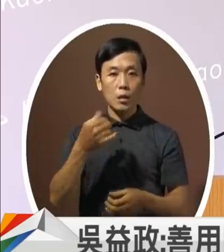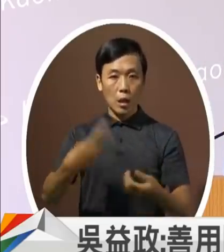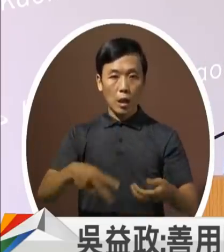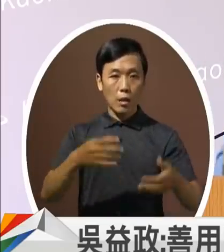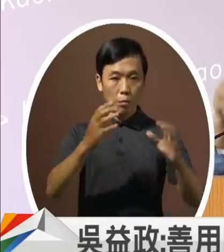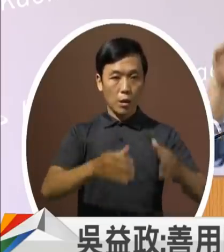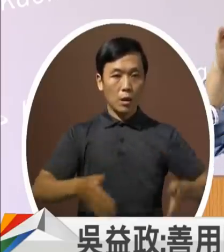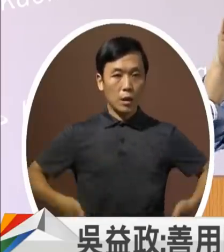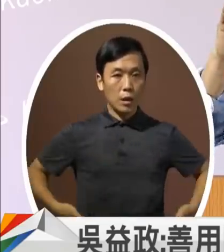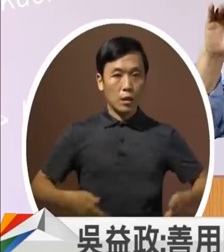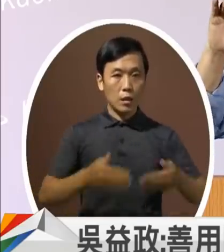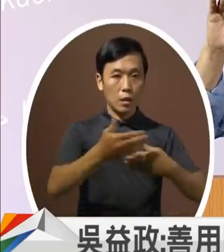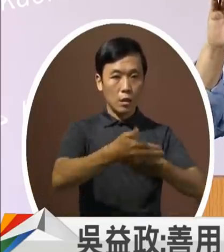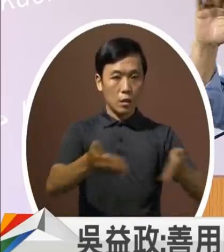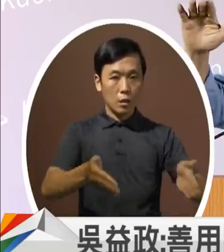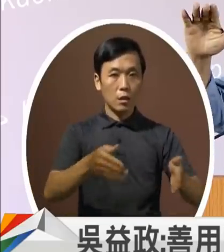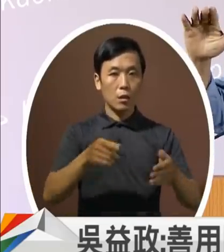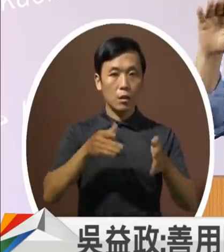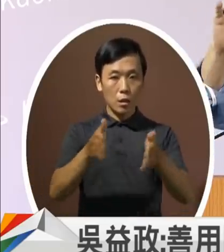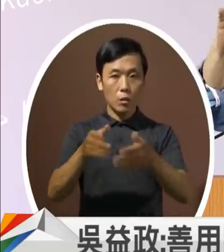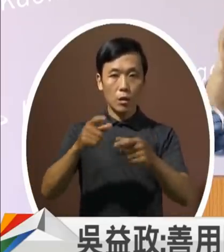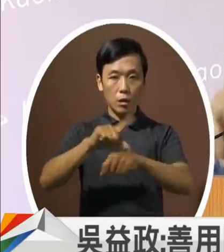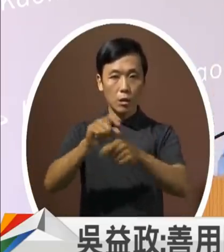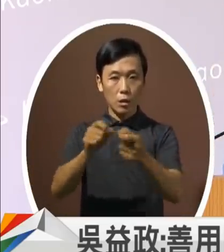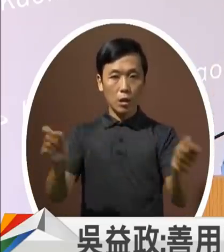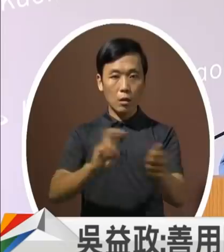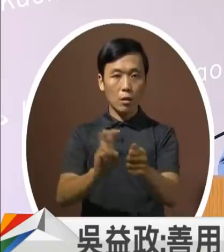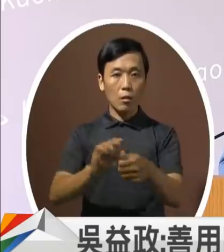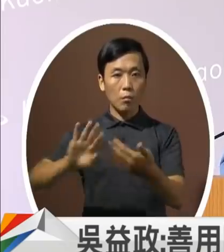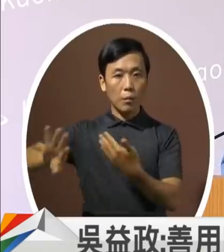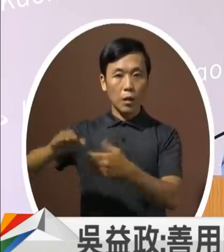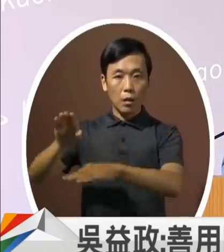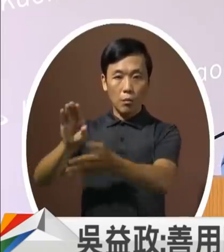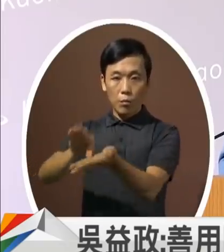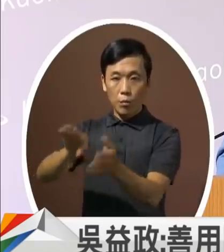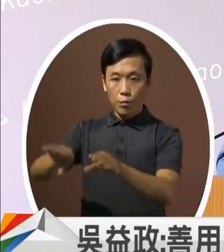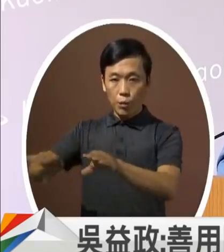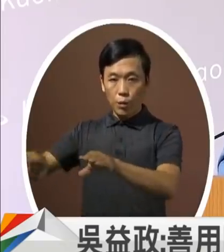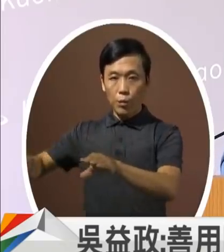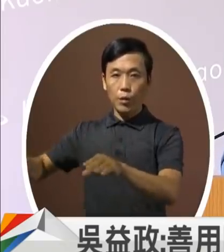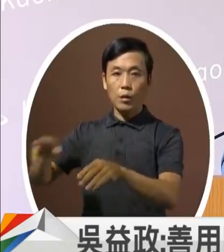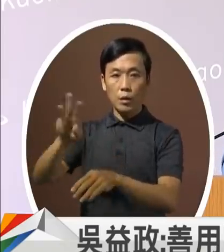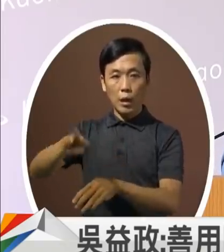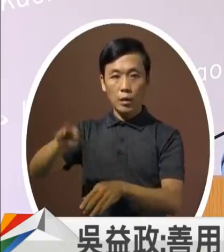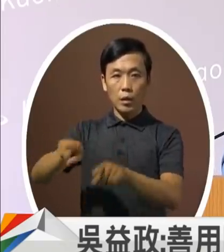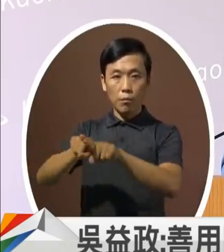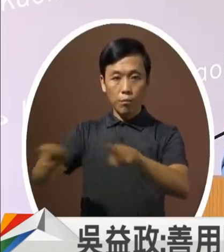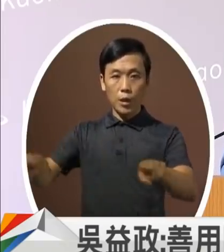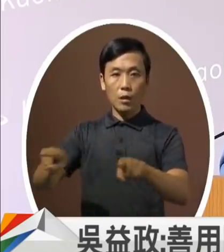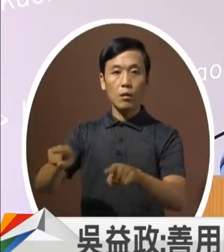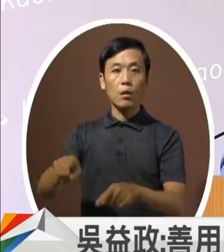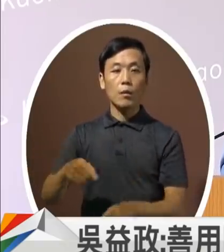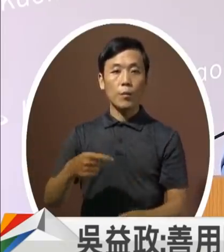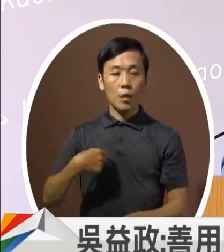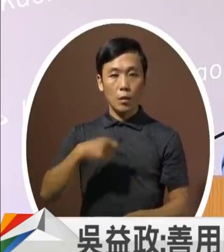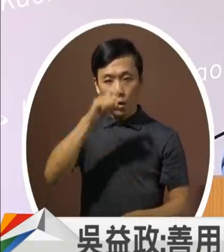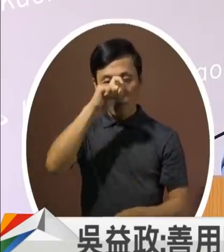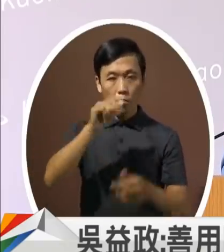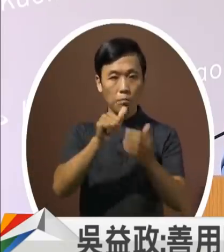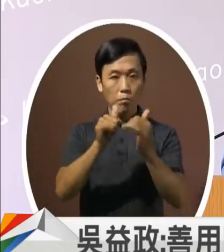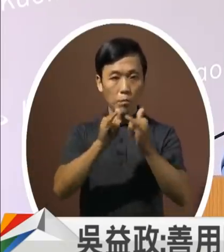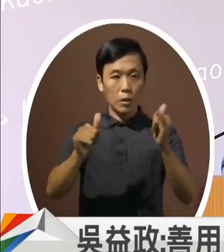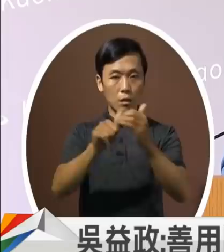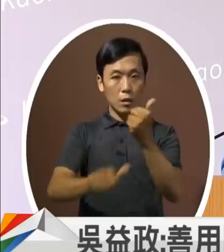室那也能够往长照方向再走旁边还有个停车场大概三千坪又有轻轨我们也是希望民生医院